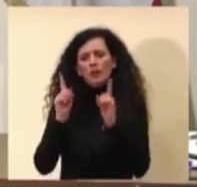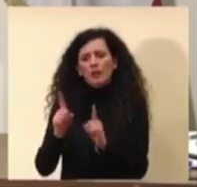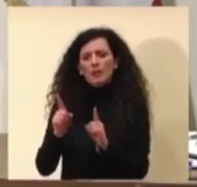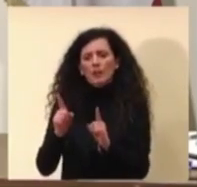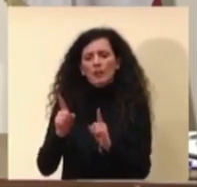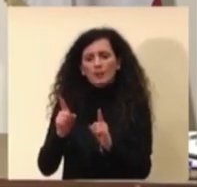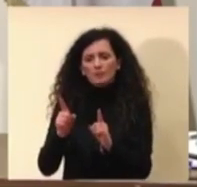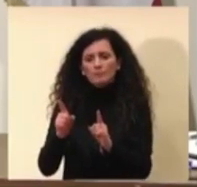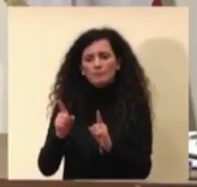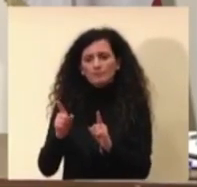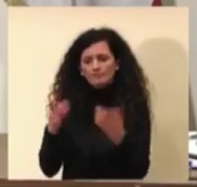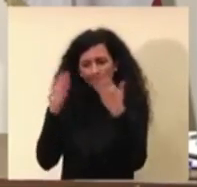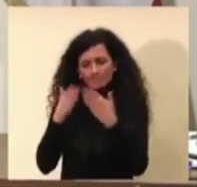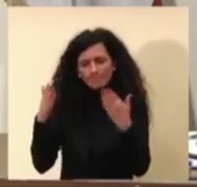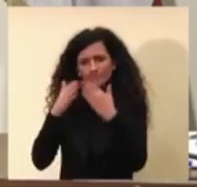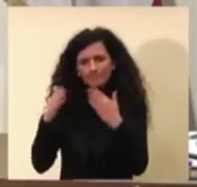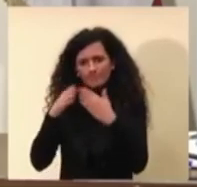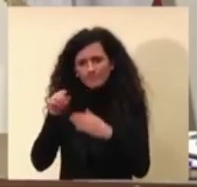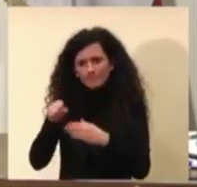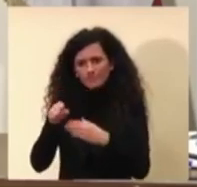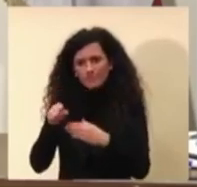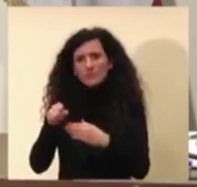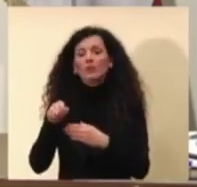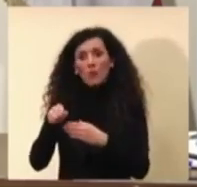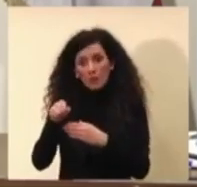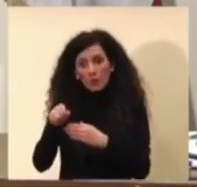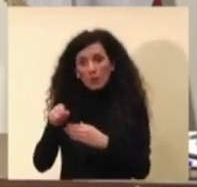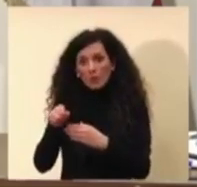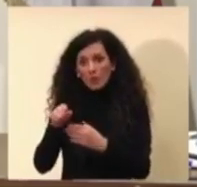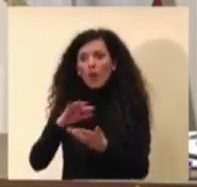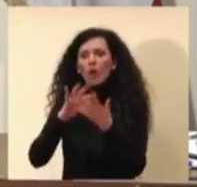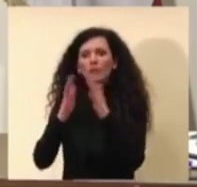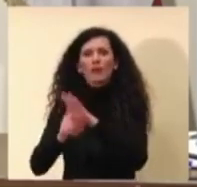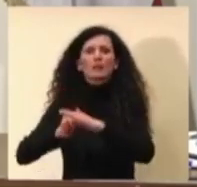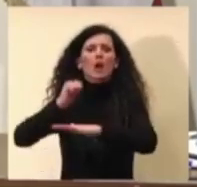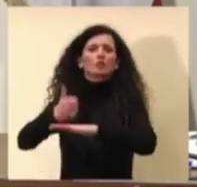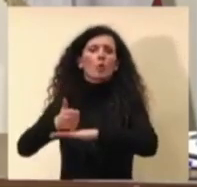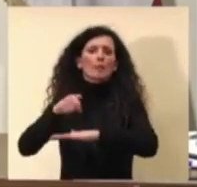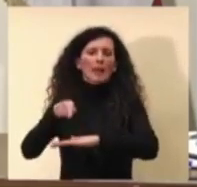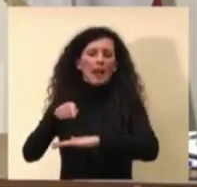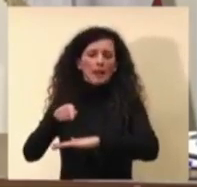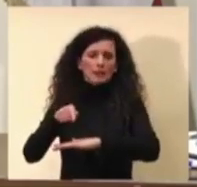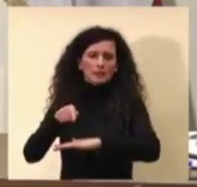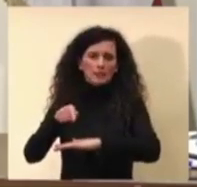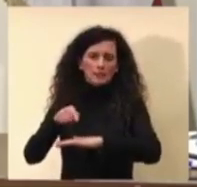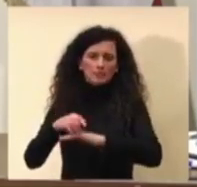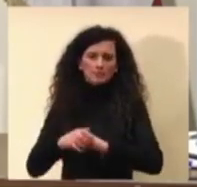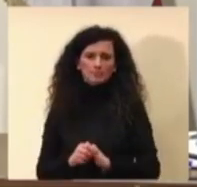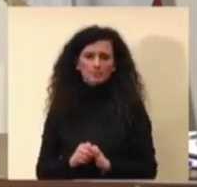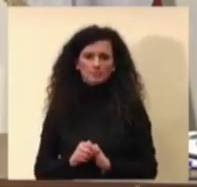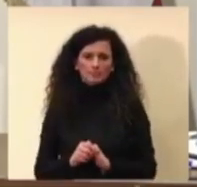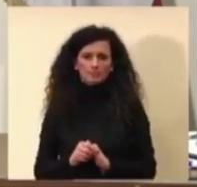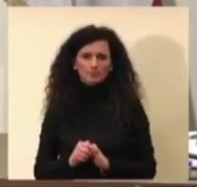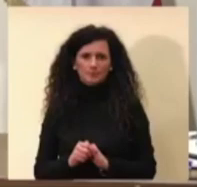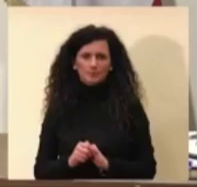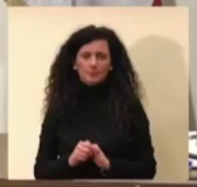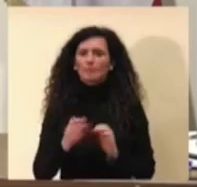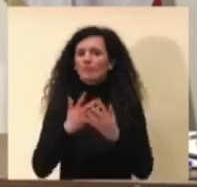altri ceppi diventerà la dominante è chiaro che servono azioni